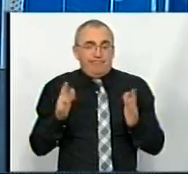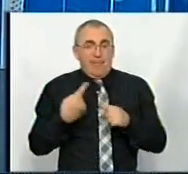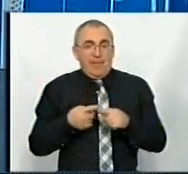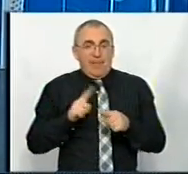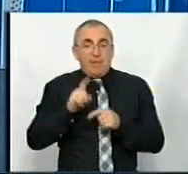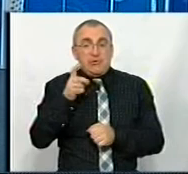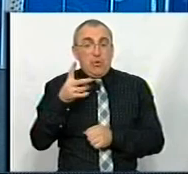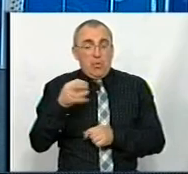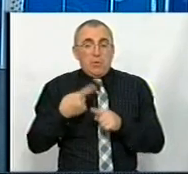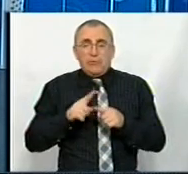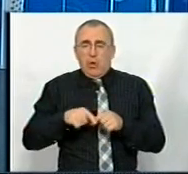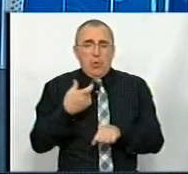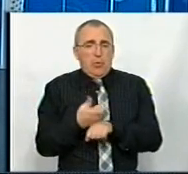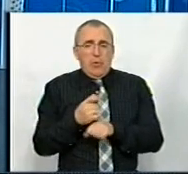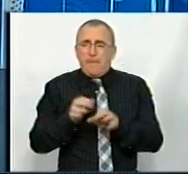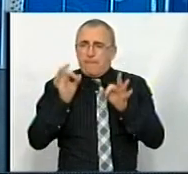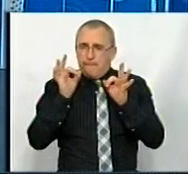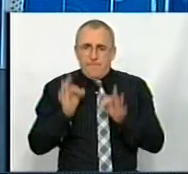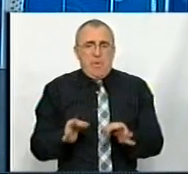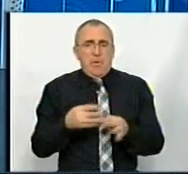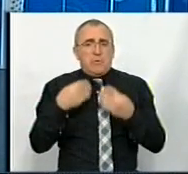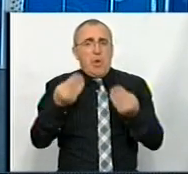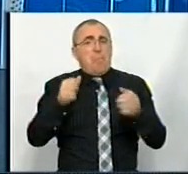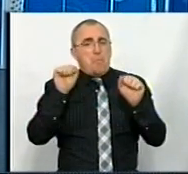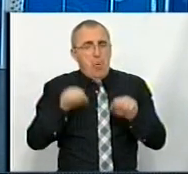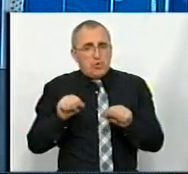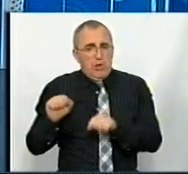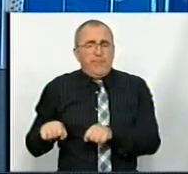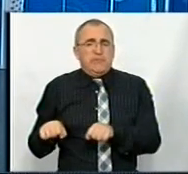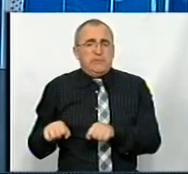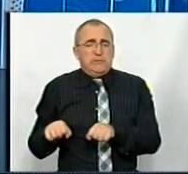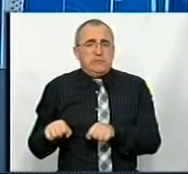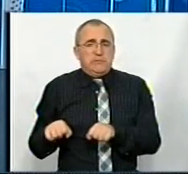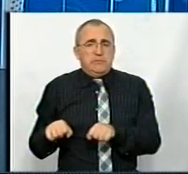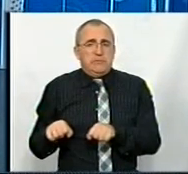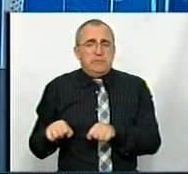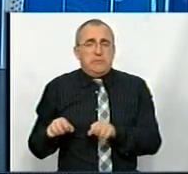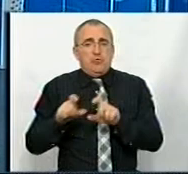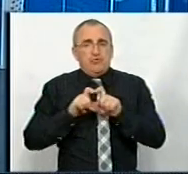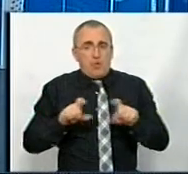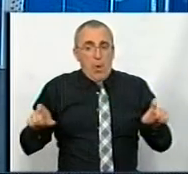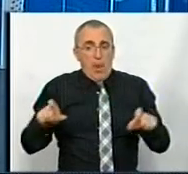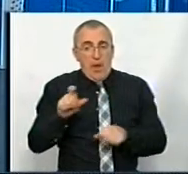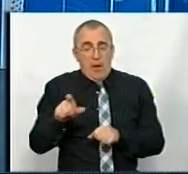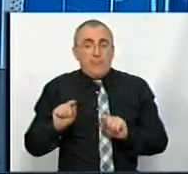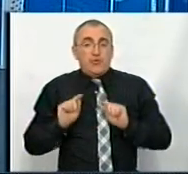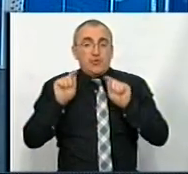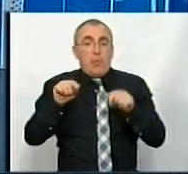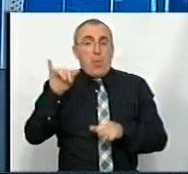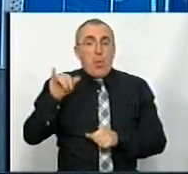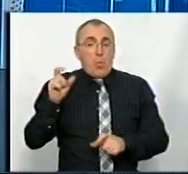ЗНО, на мій погляд, це дуже правильно, тому що воно дає можливість школярам вступити в університет,